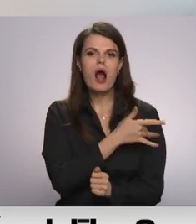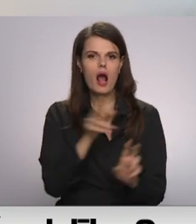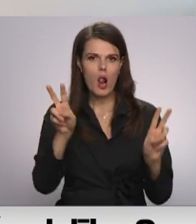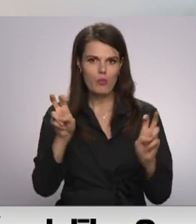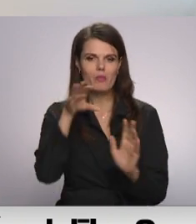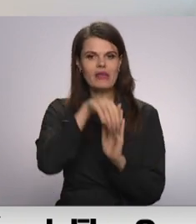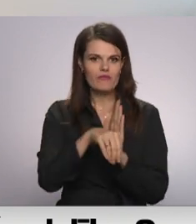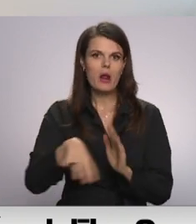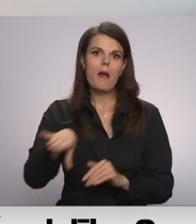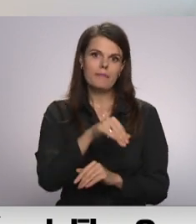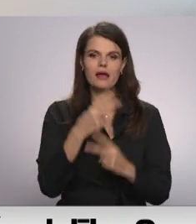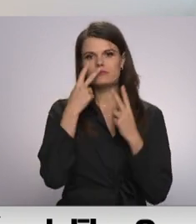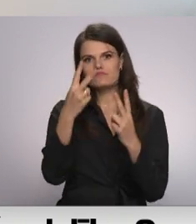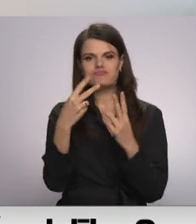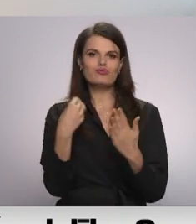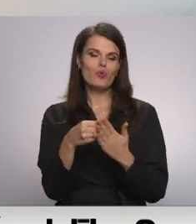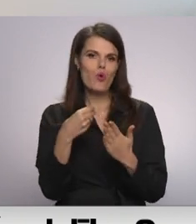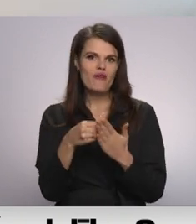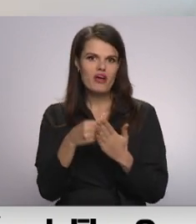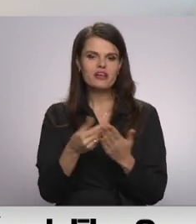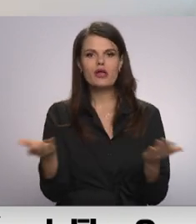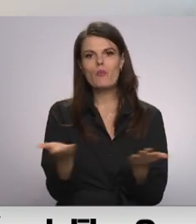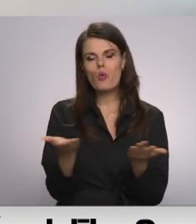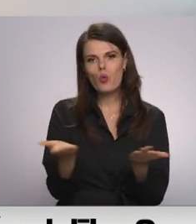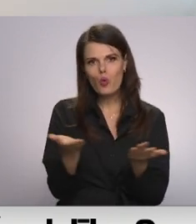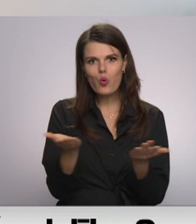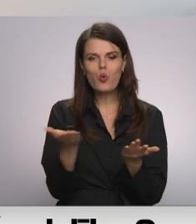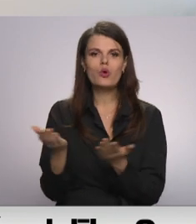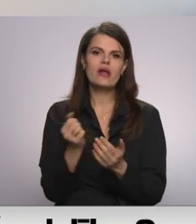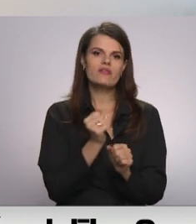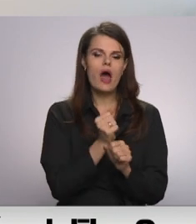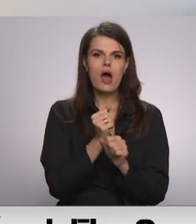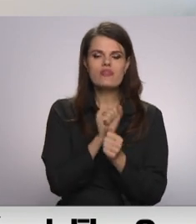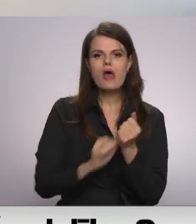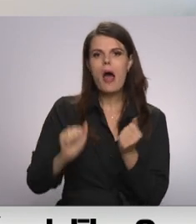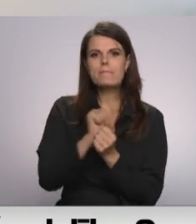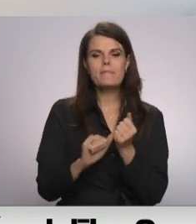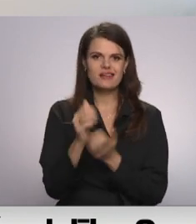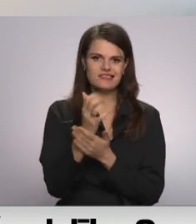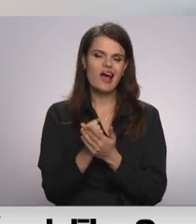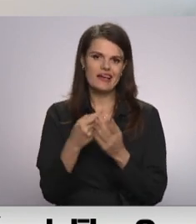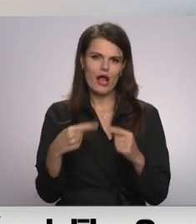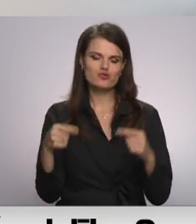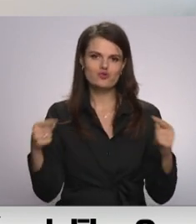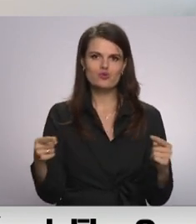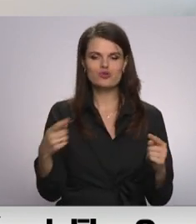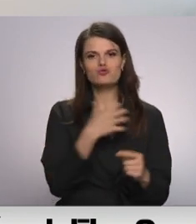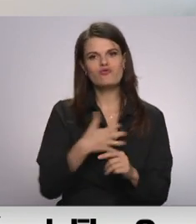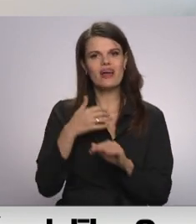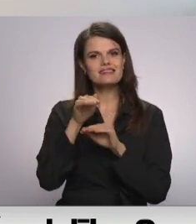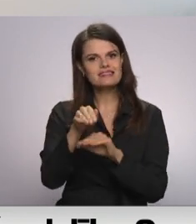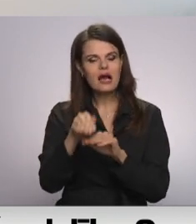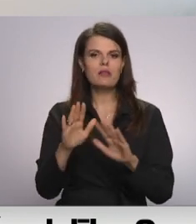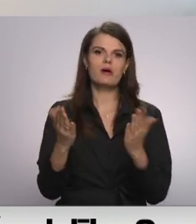kuru ietvaros mēs novērtējam, kuri dabas resursi būtu saglabājami